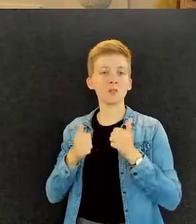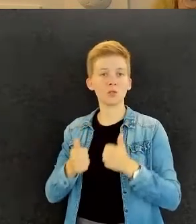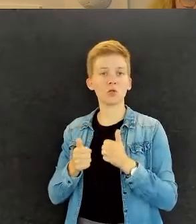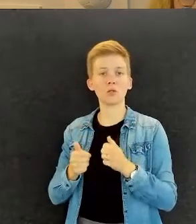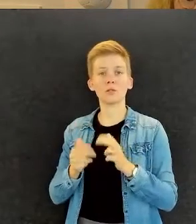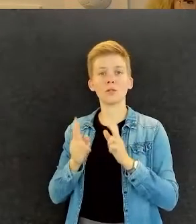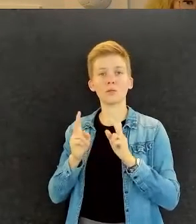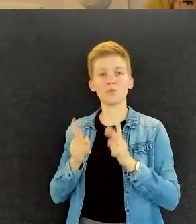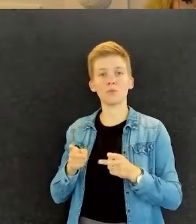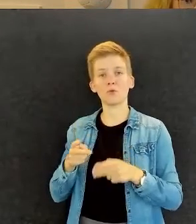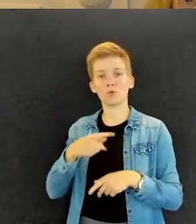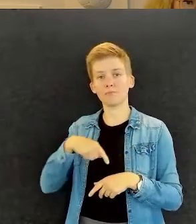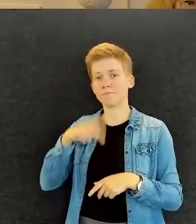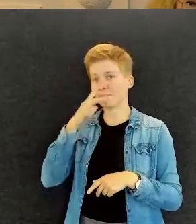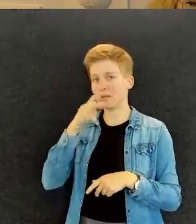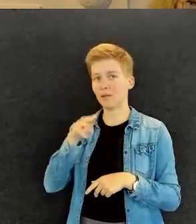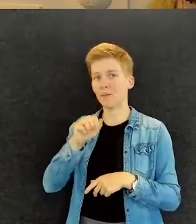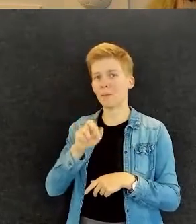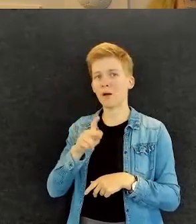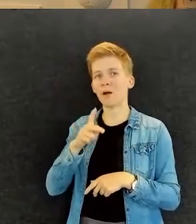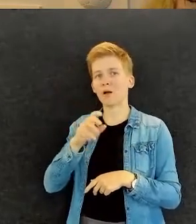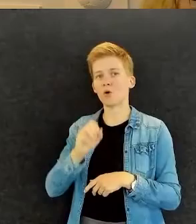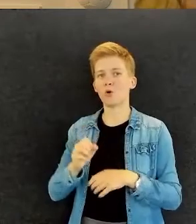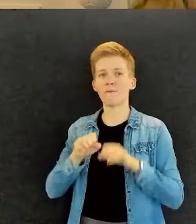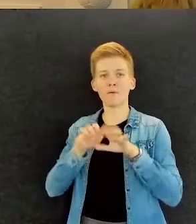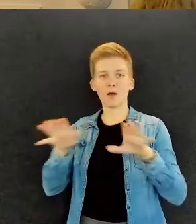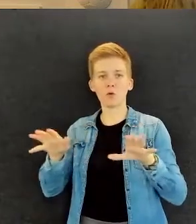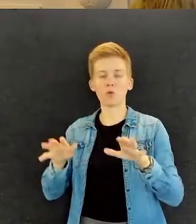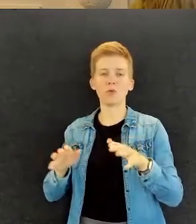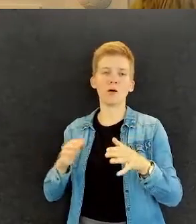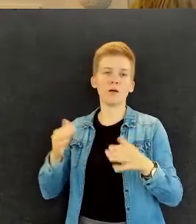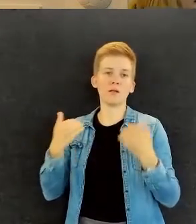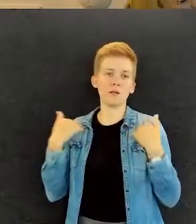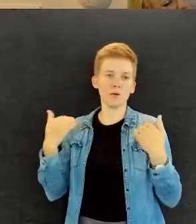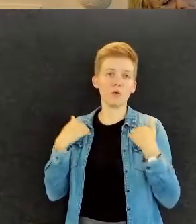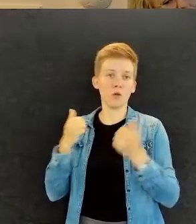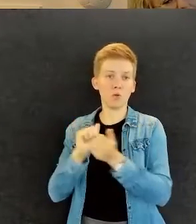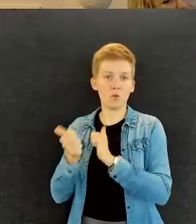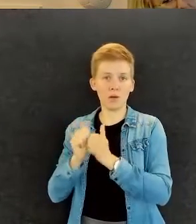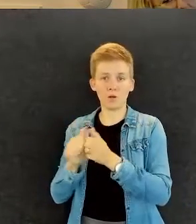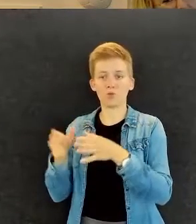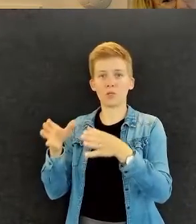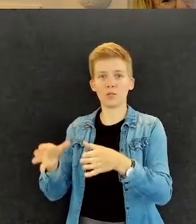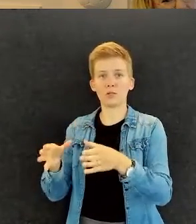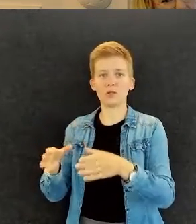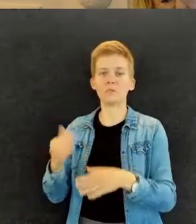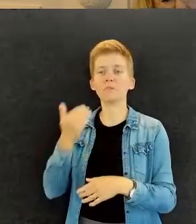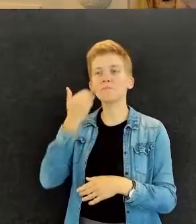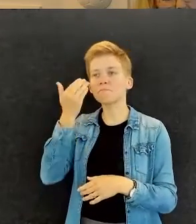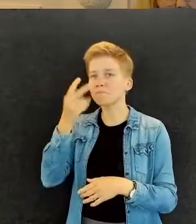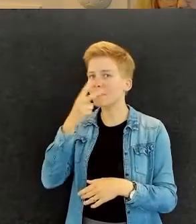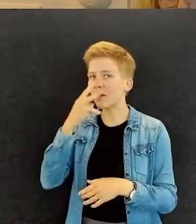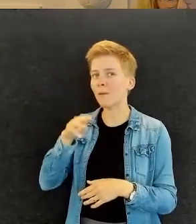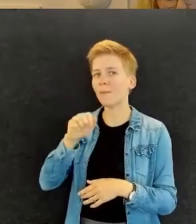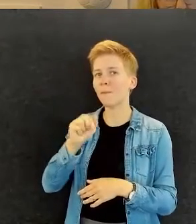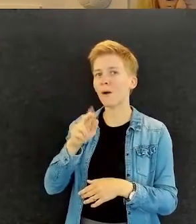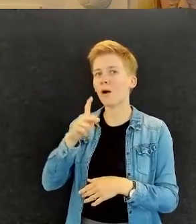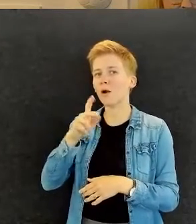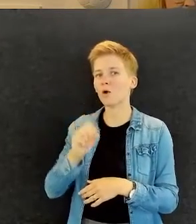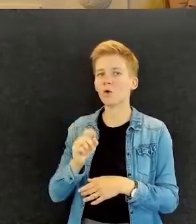vaikuttamassa liikunnan ja urheilun sektorilla. Aika näyttää, mihin Marko päätyy sitten meidän